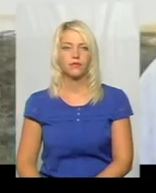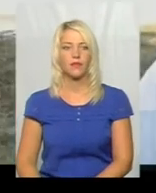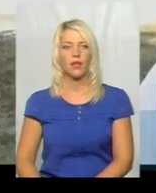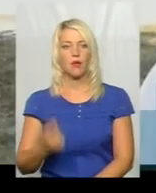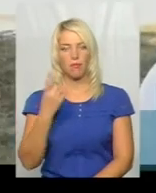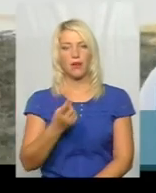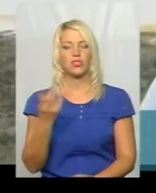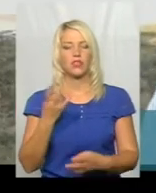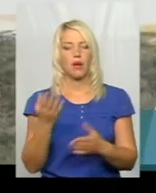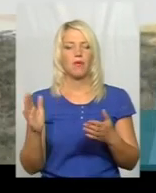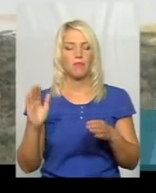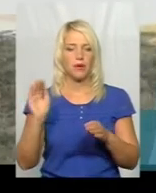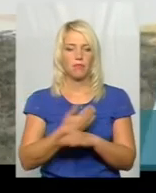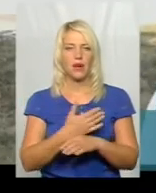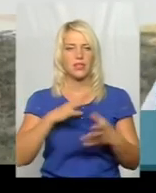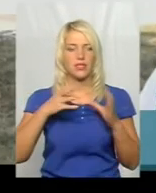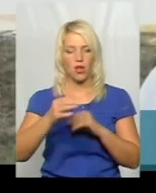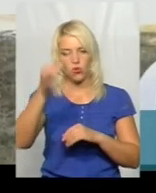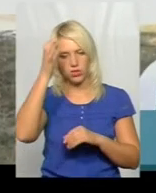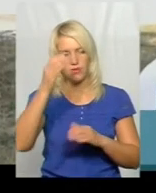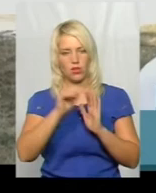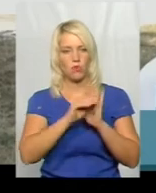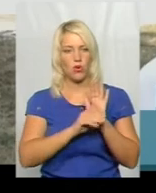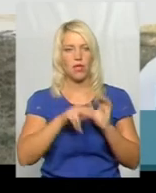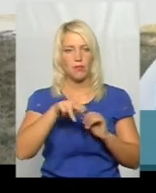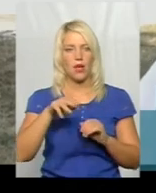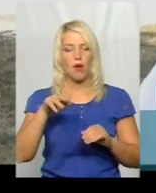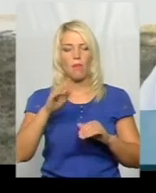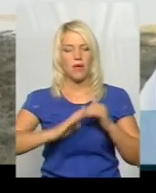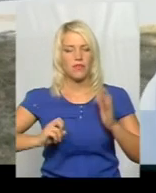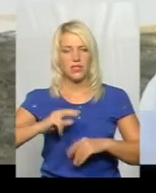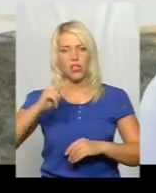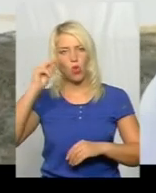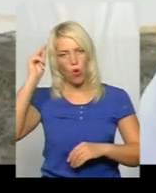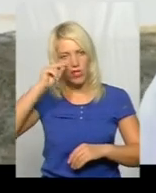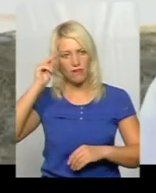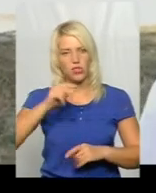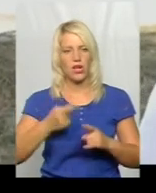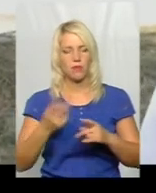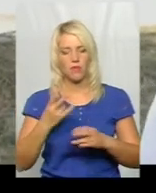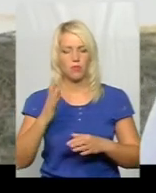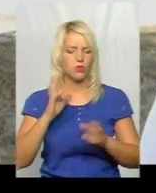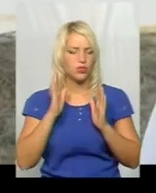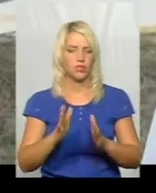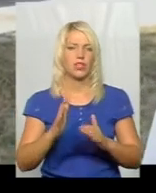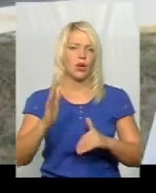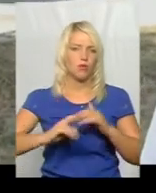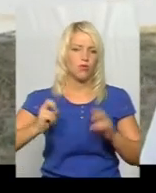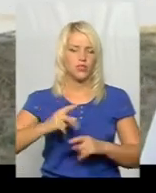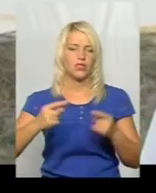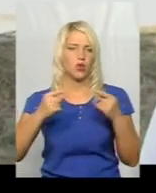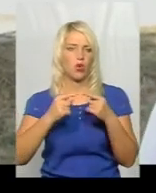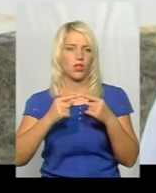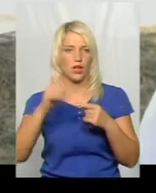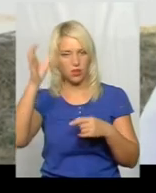Перше, треба прибрати загальноосвітню програму з професійного навчання. Професійне навчання має бути чітко професійним, конкретним,